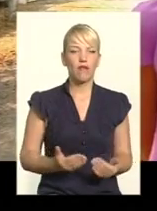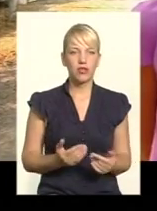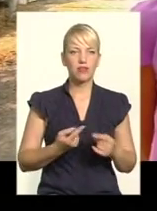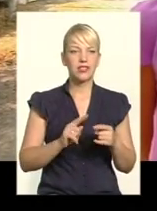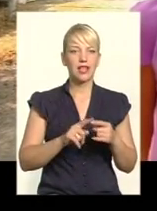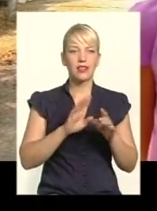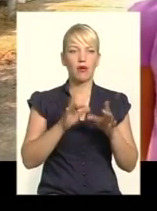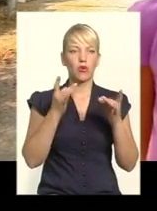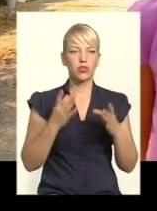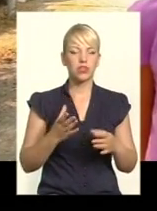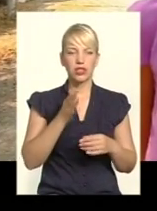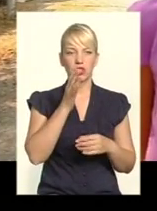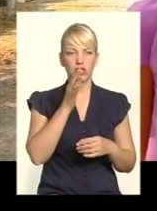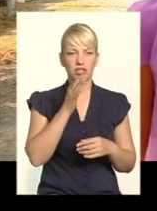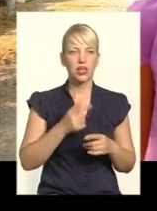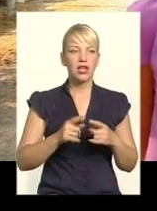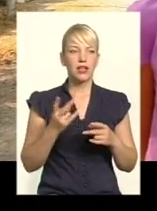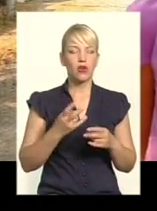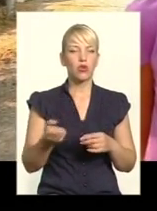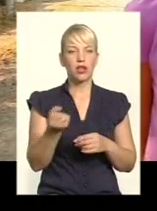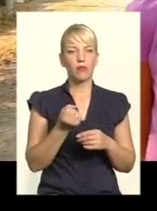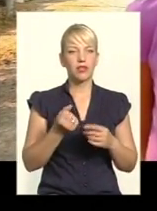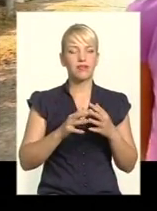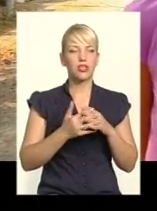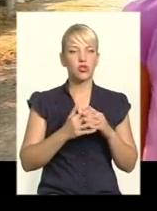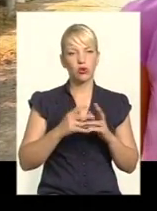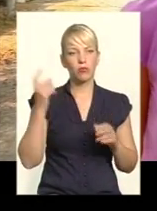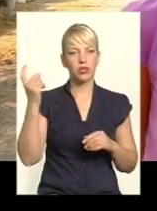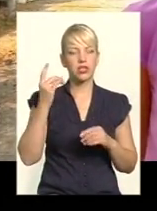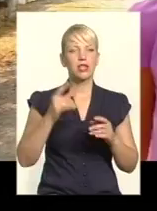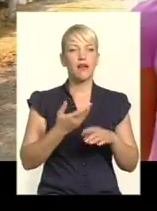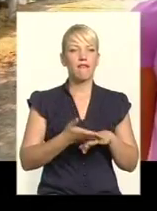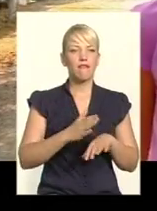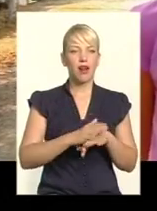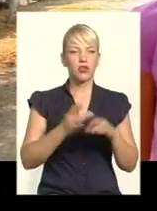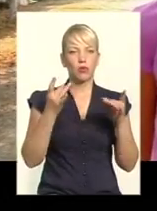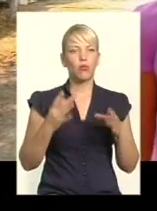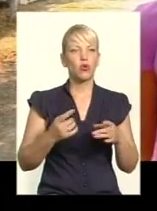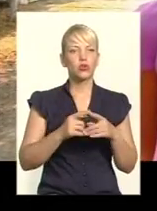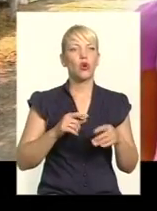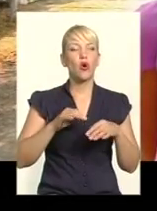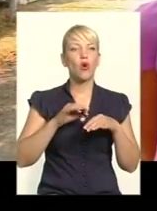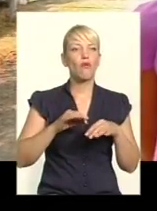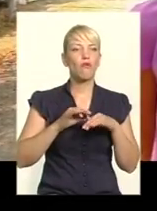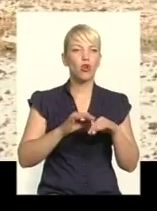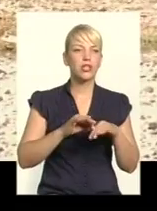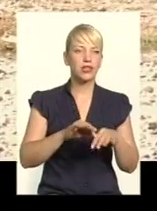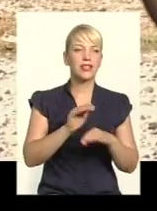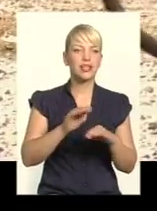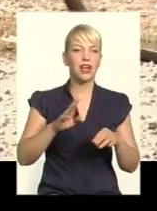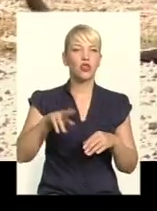важко утримати тут своє хозяйство, дуже важко навіть просто ходити, водити дітей до школи, до садків.